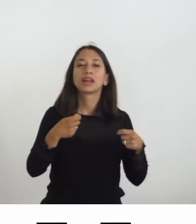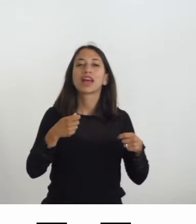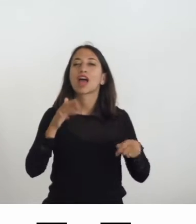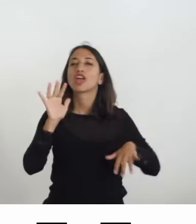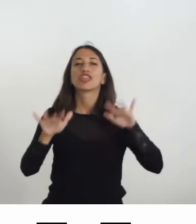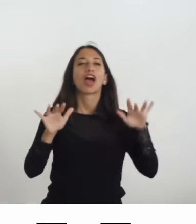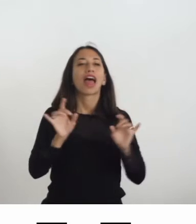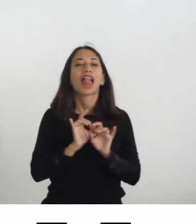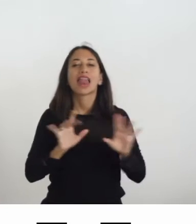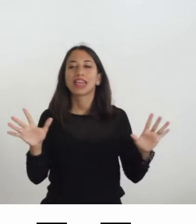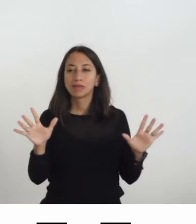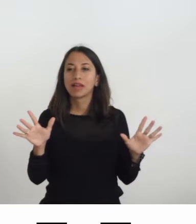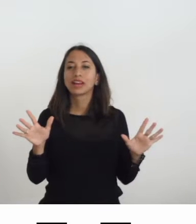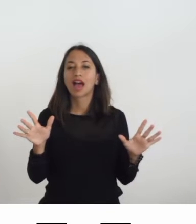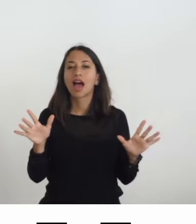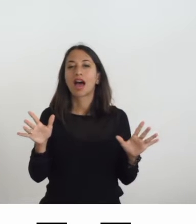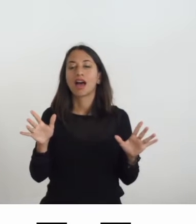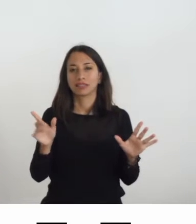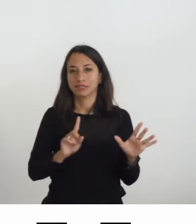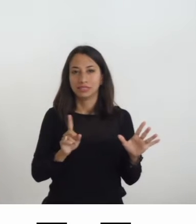musei. Siamo nel 1977,